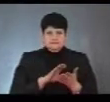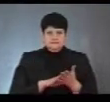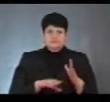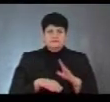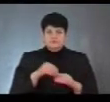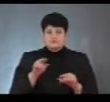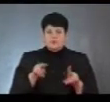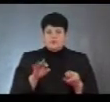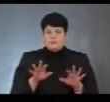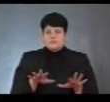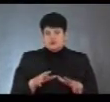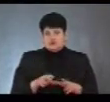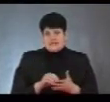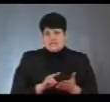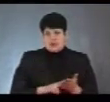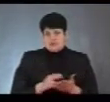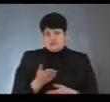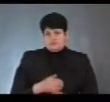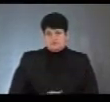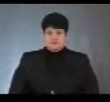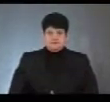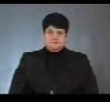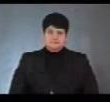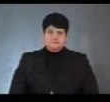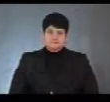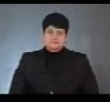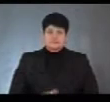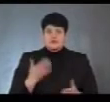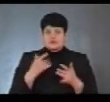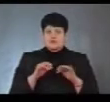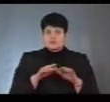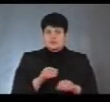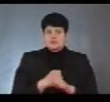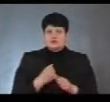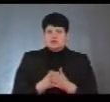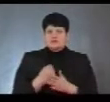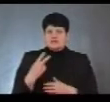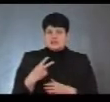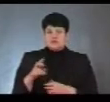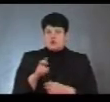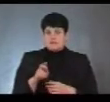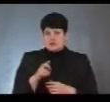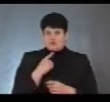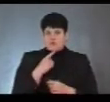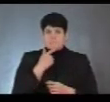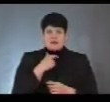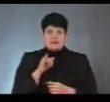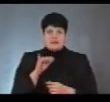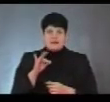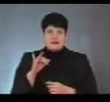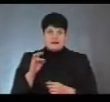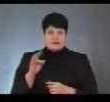місцю реєстрації вашого. Тобто, якщо певні дії вчинялися до 20-го березня, як каже пані Ірина, тобто,